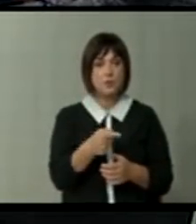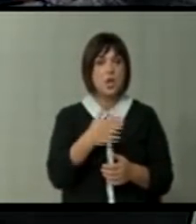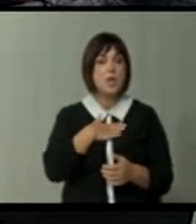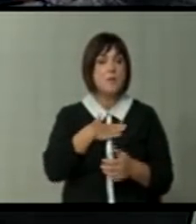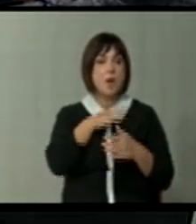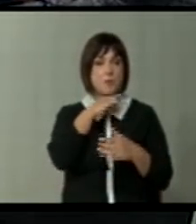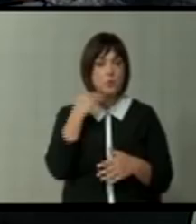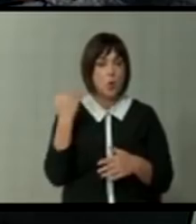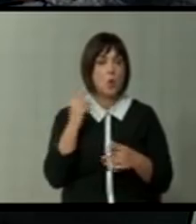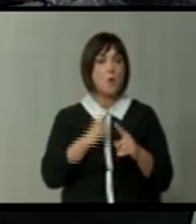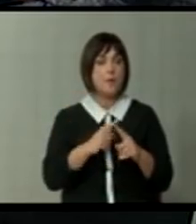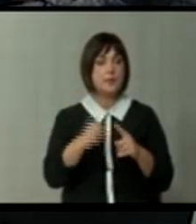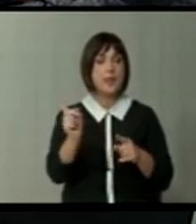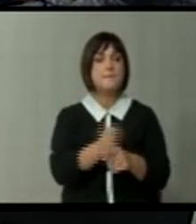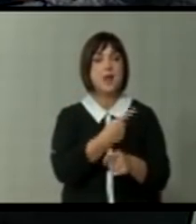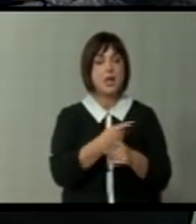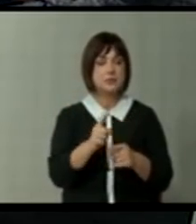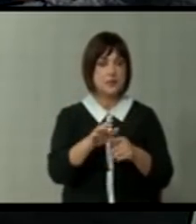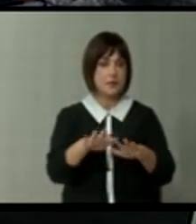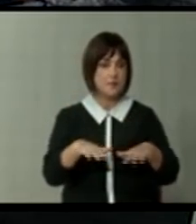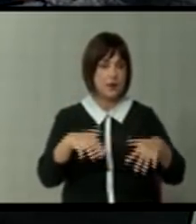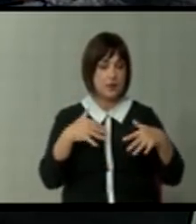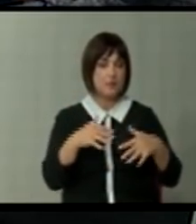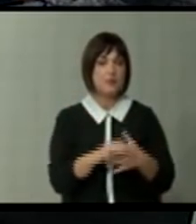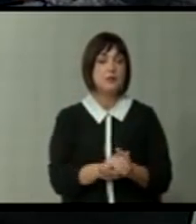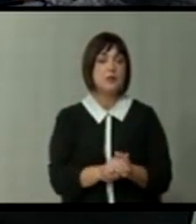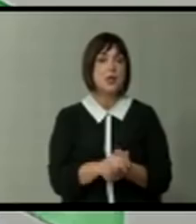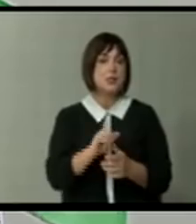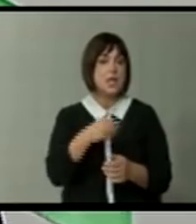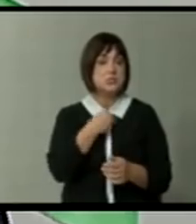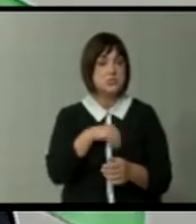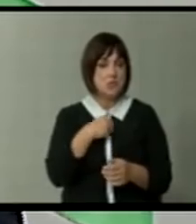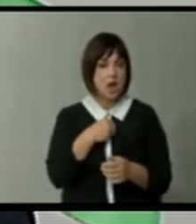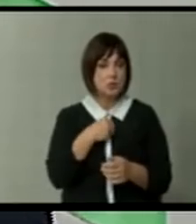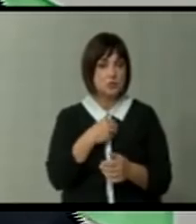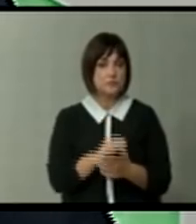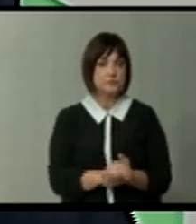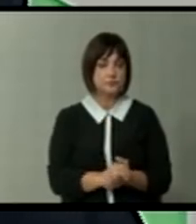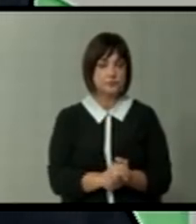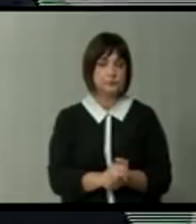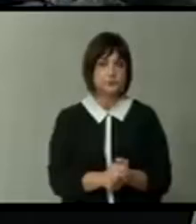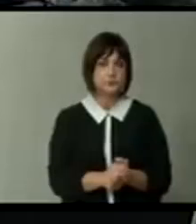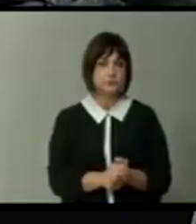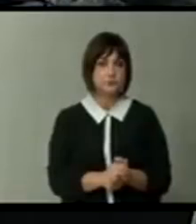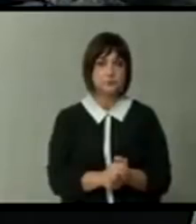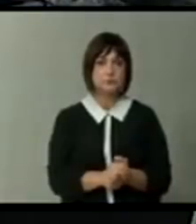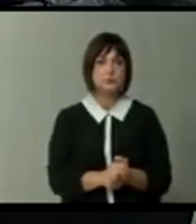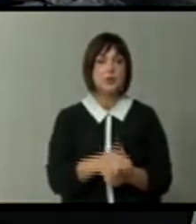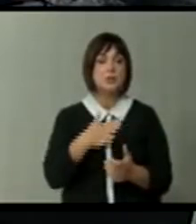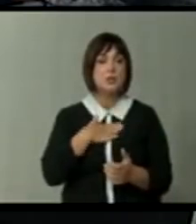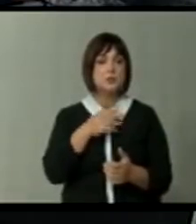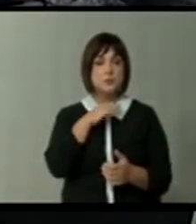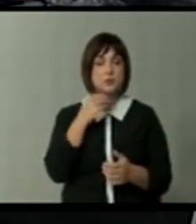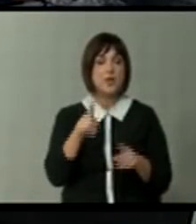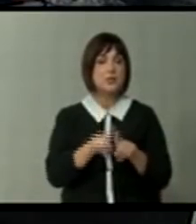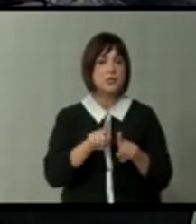има многу патни празен, половина празен, и тоа страшно, но... А ние сме токму во